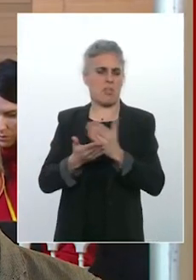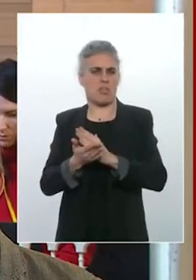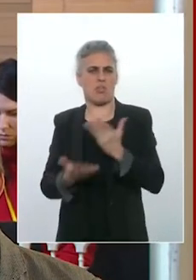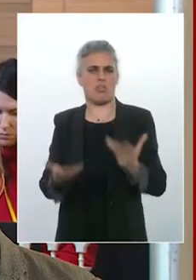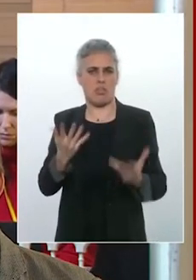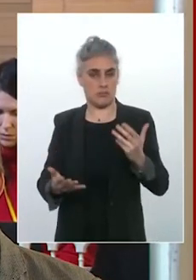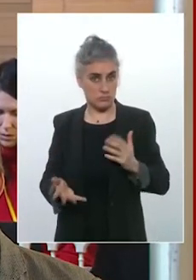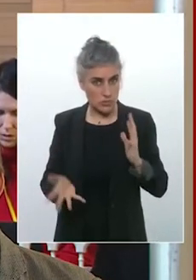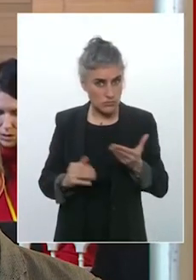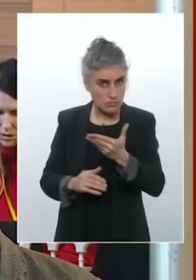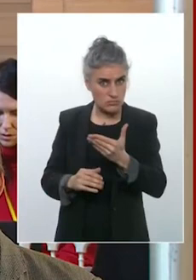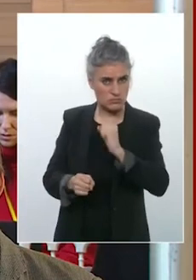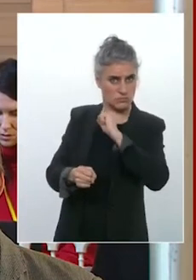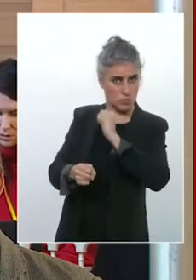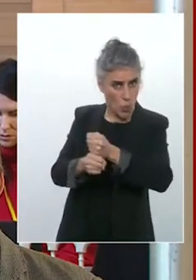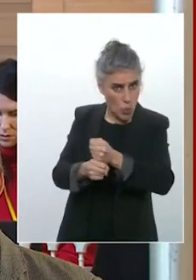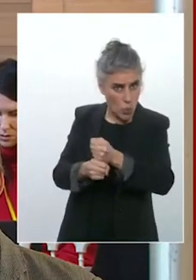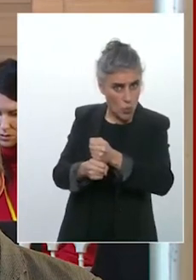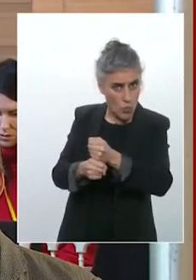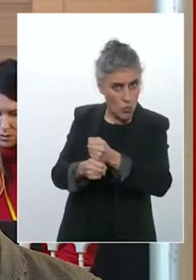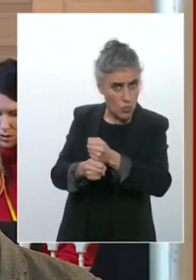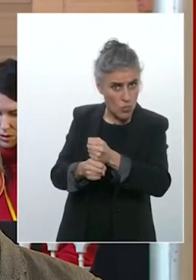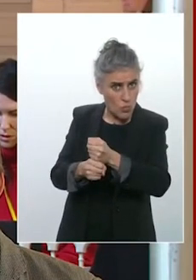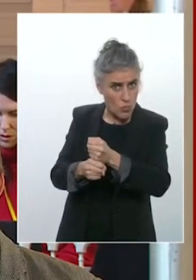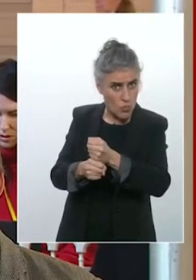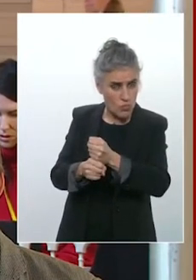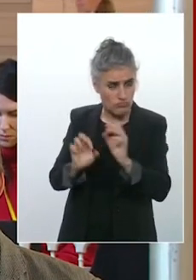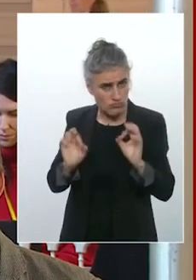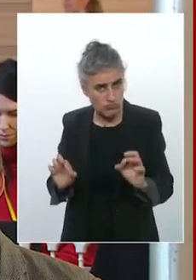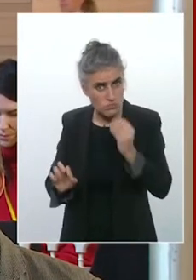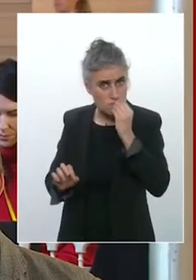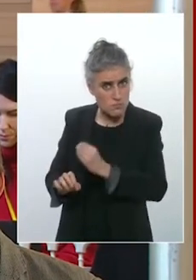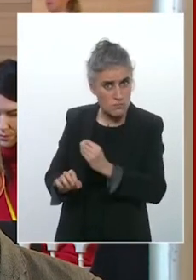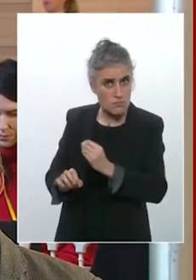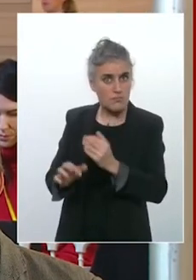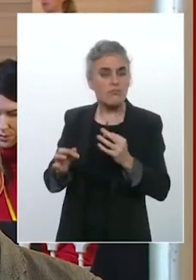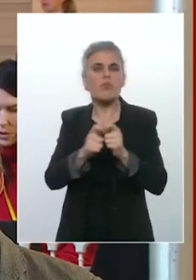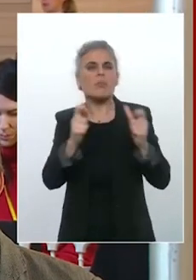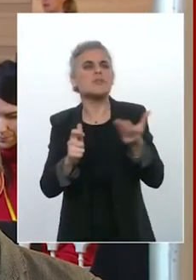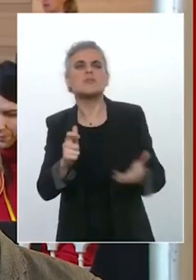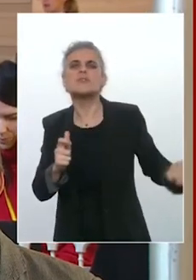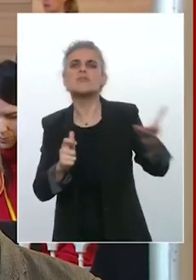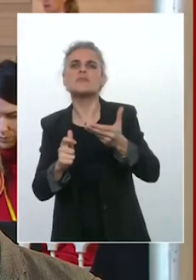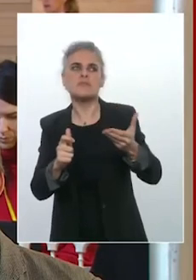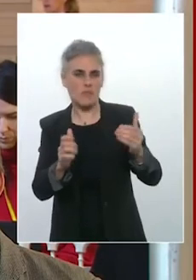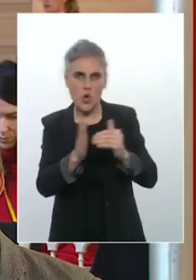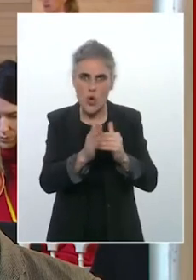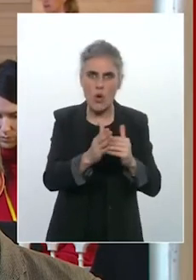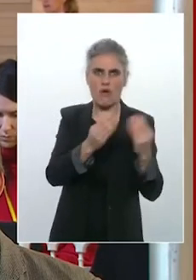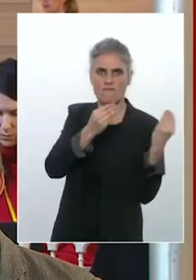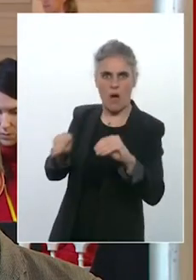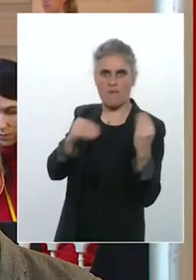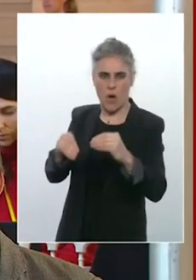sont assez conséquentes contre l'ensemble des acteurs économiques occidentaux qui continuent à exporter du matériel militaire aux différents types de